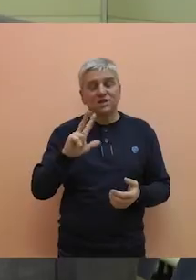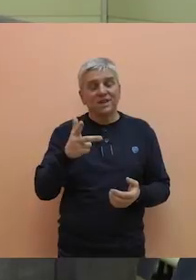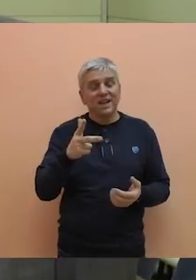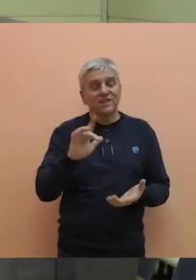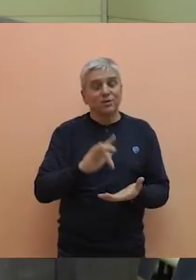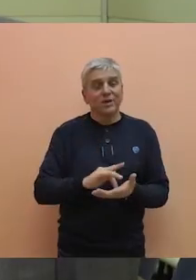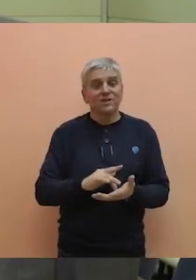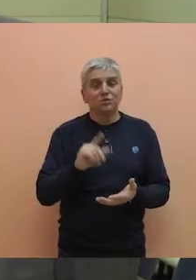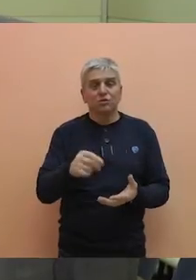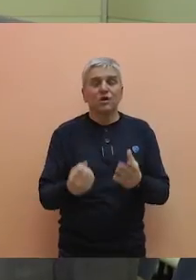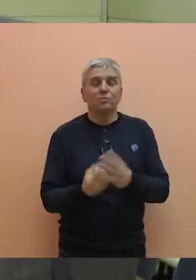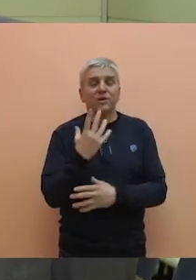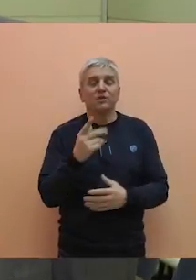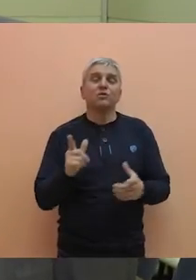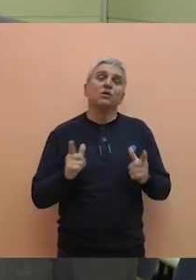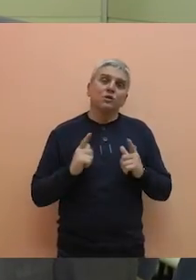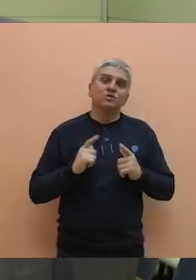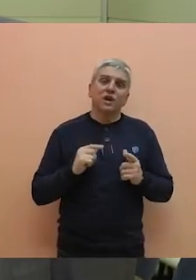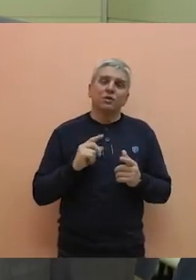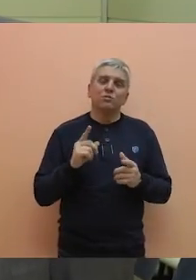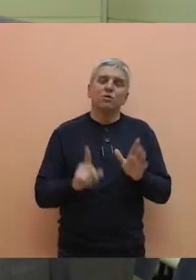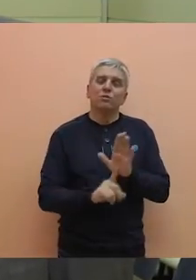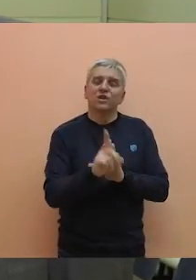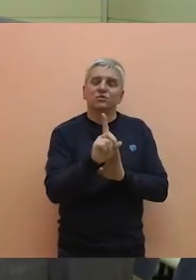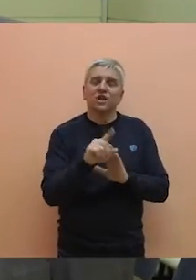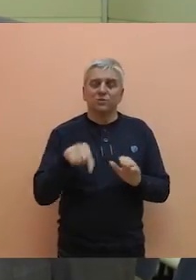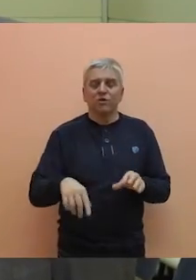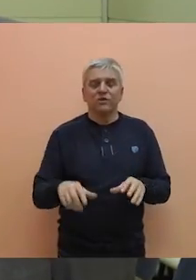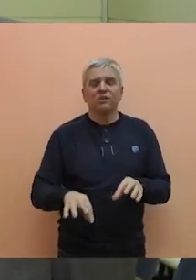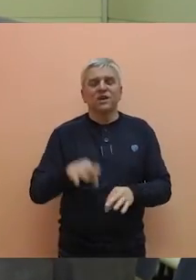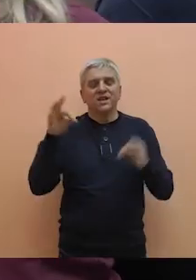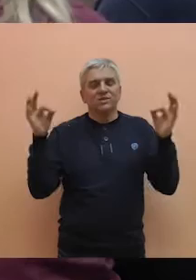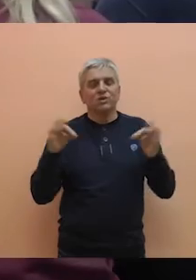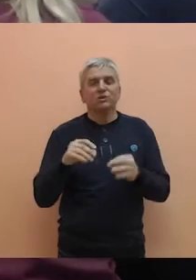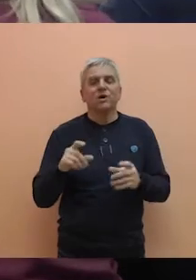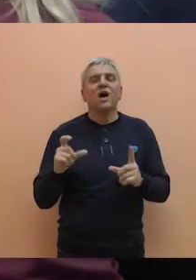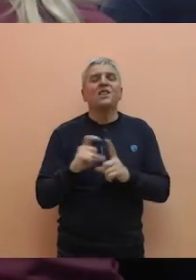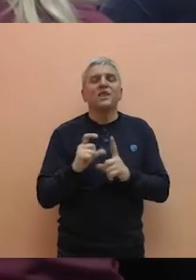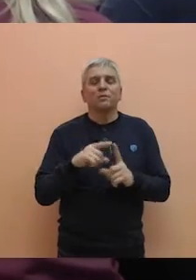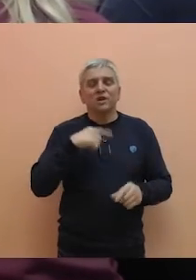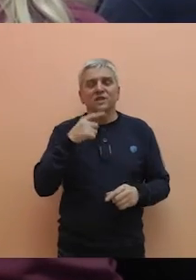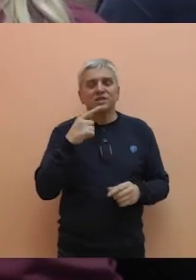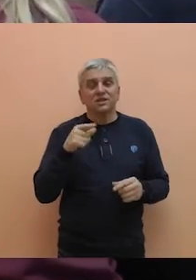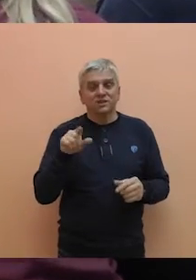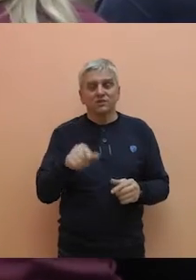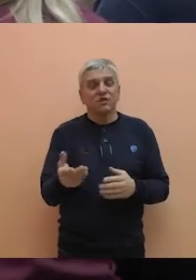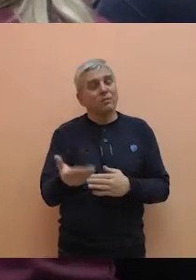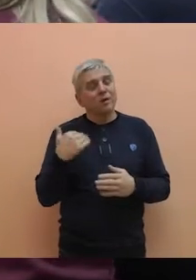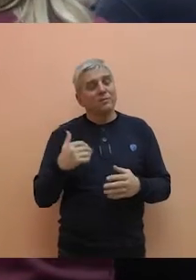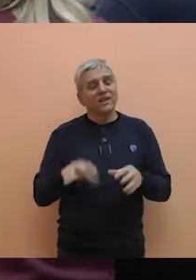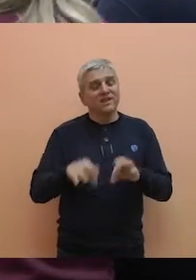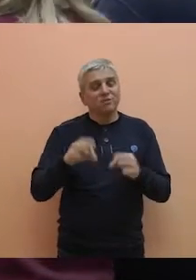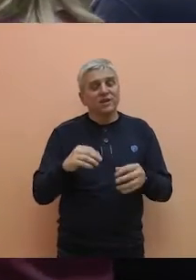treće mesto ono prirodno što očekujemo po nekom gradingu i rezultatu i novim izborima. Demokrate kažu da će u okviru svoje